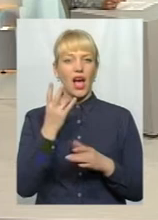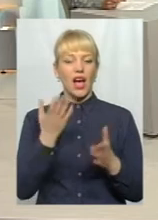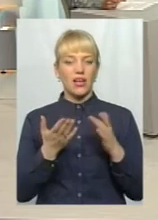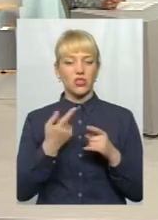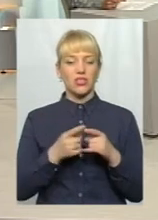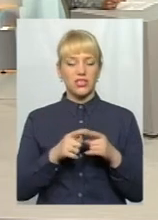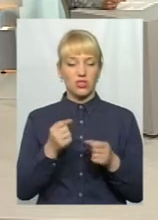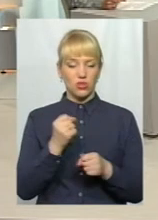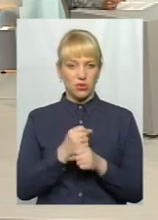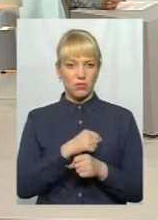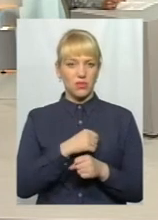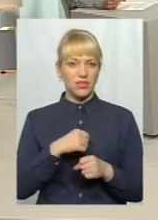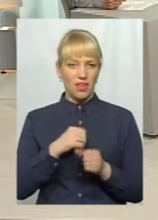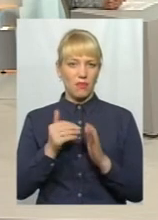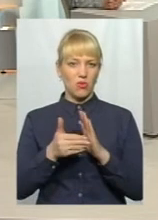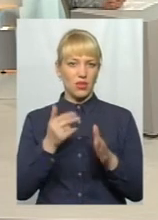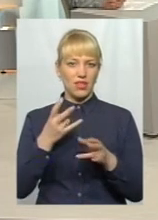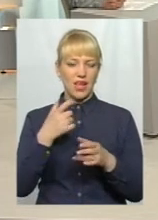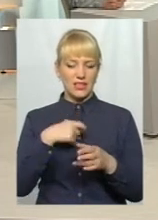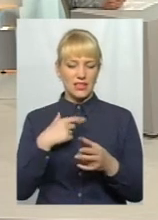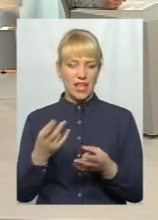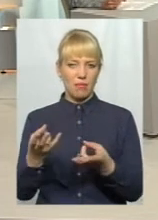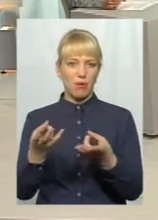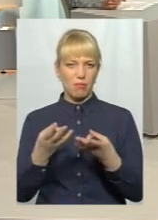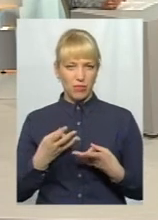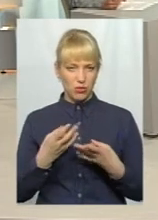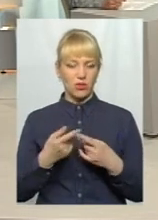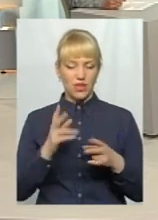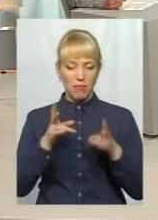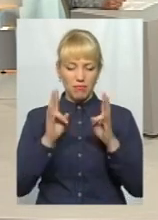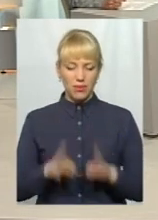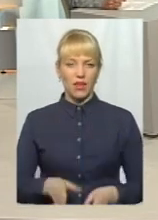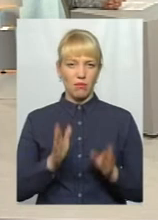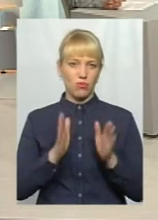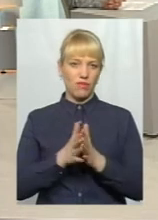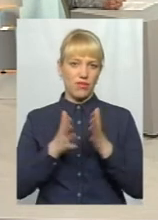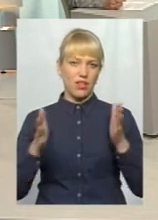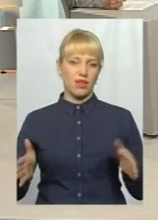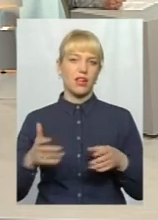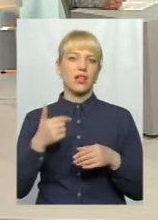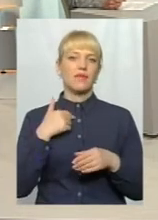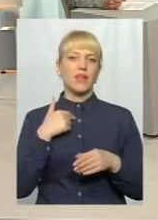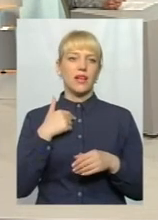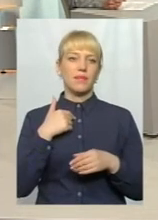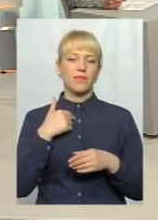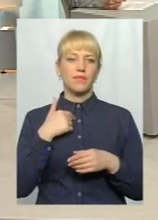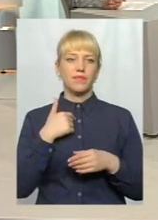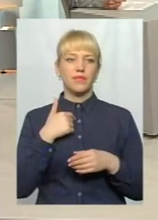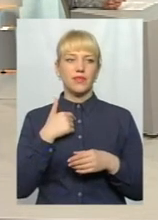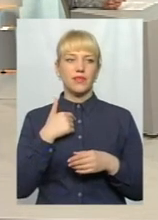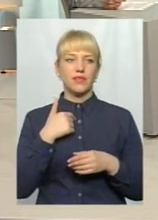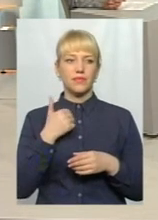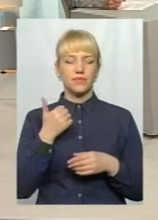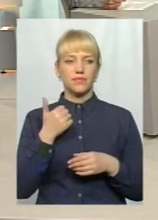ми самі накричемо на себе біду. А ця біда буде велика, розумієте? Я трошки професіонал в